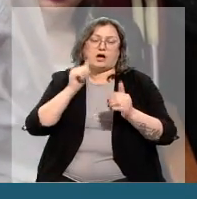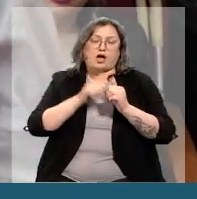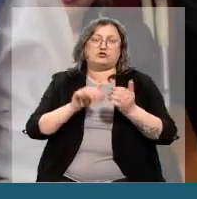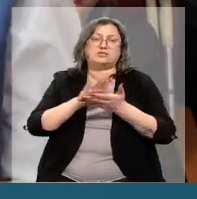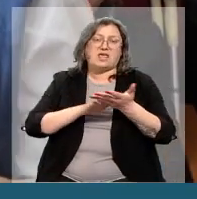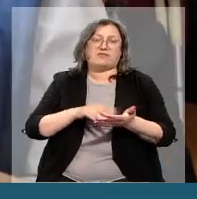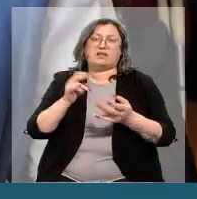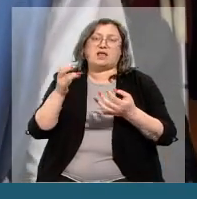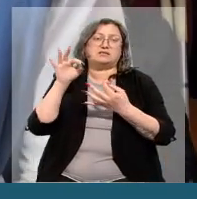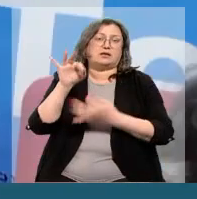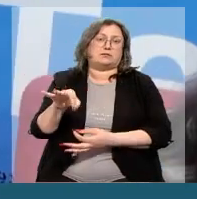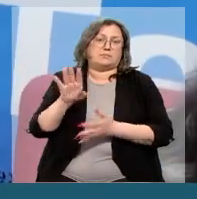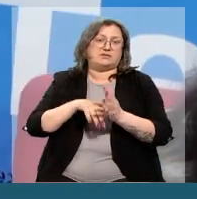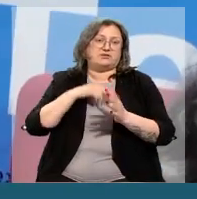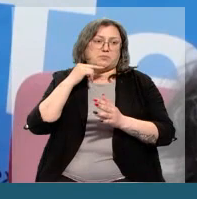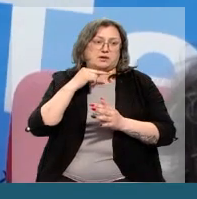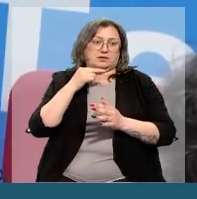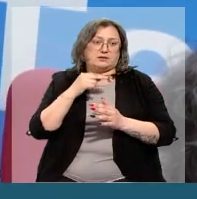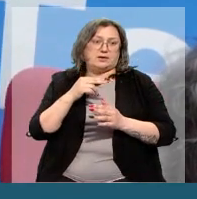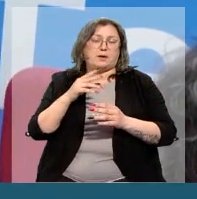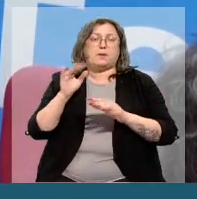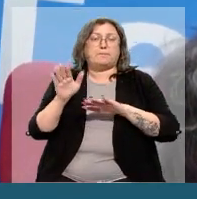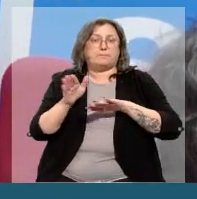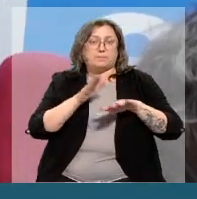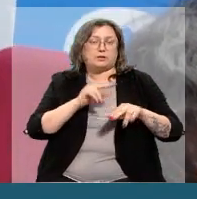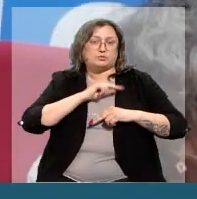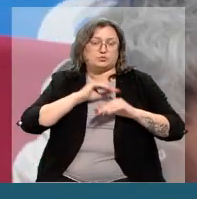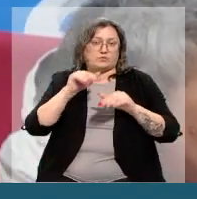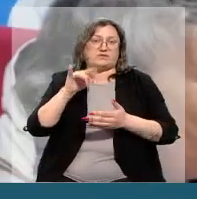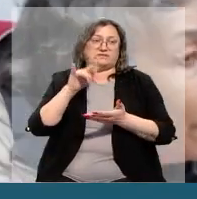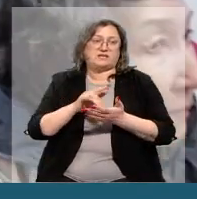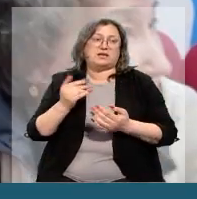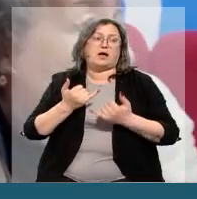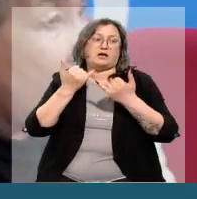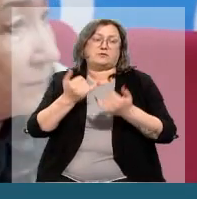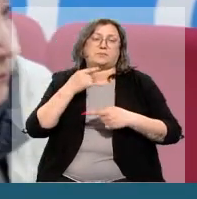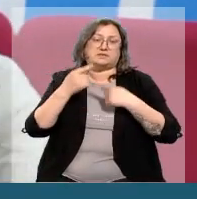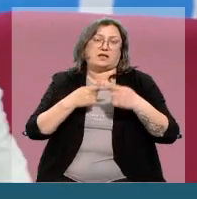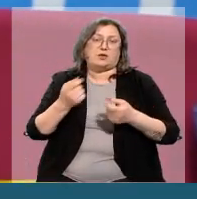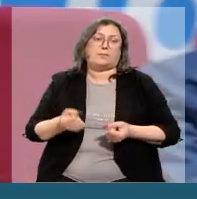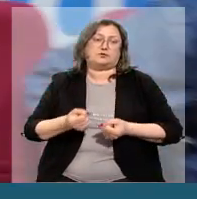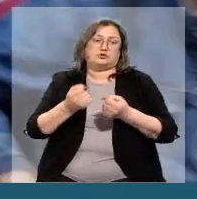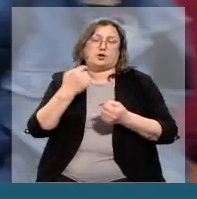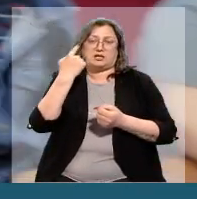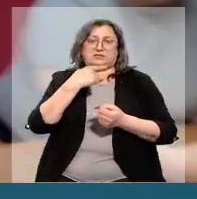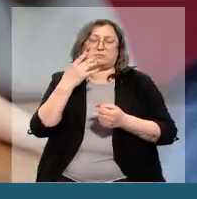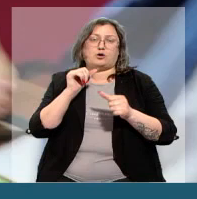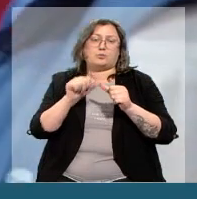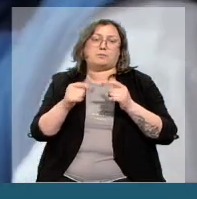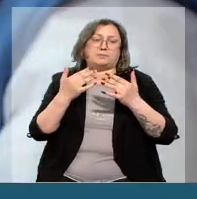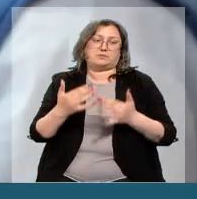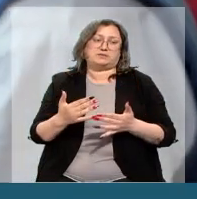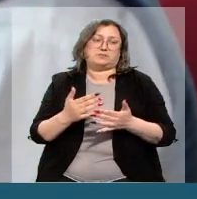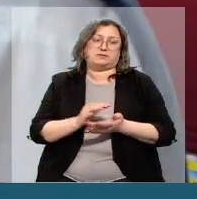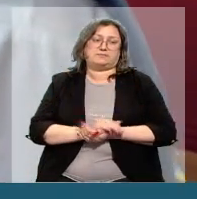заявка не остаётся без внимания работодателя. Помимо трудоустройства, в центре оказывают постоянную поддержку лицам с особыми